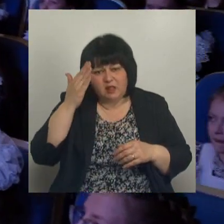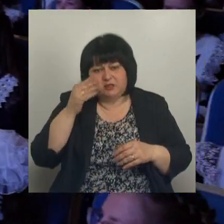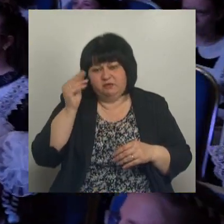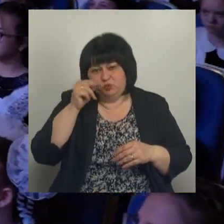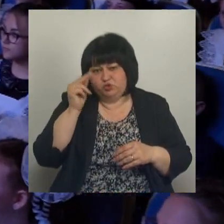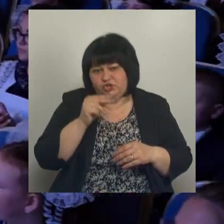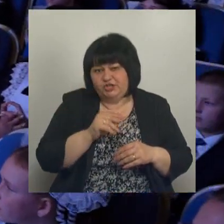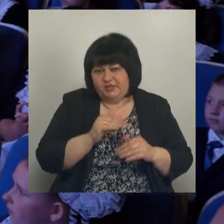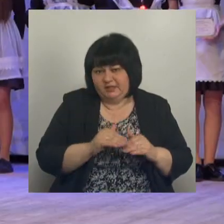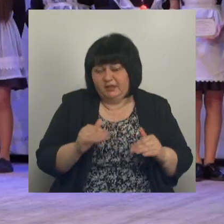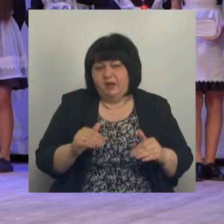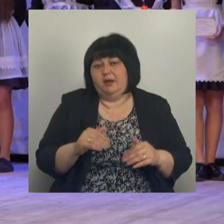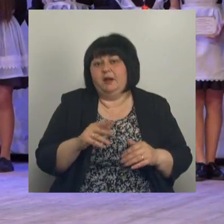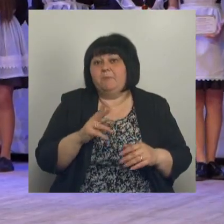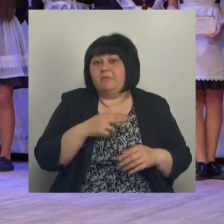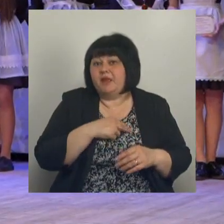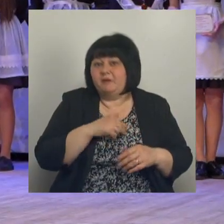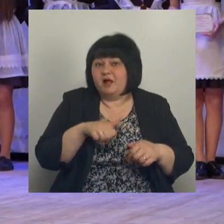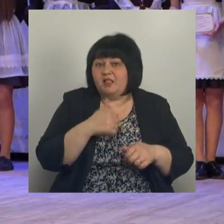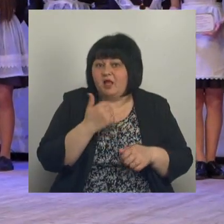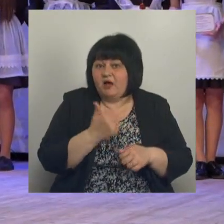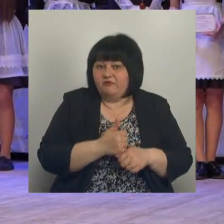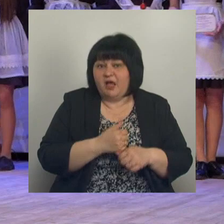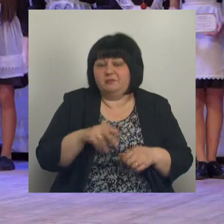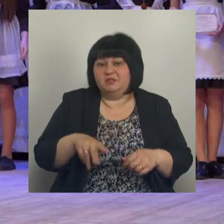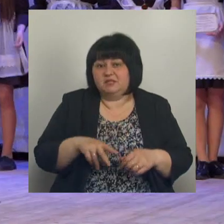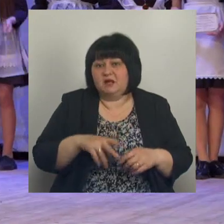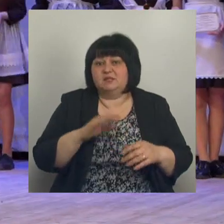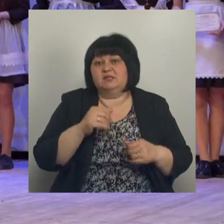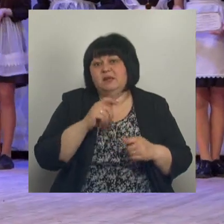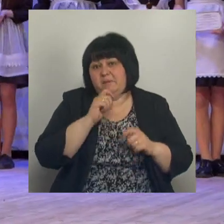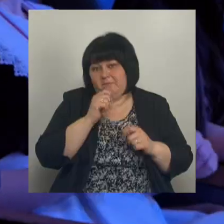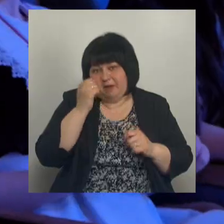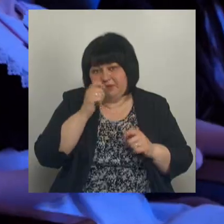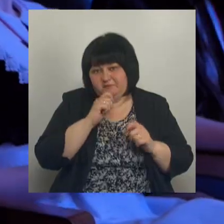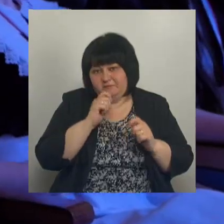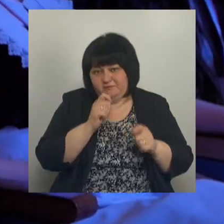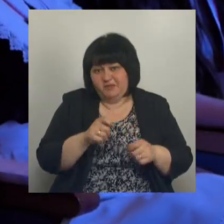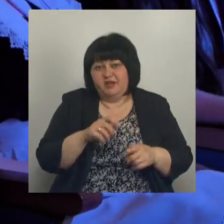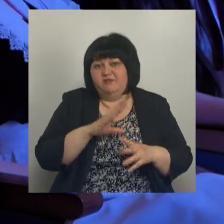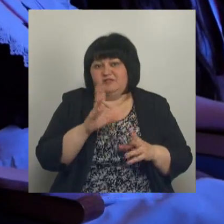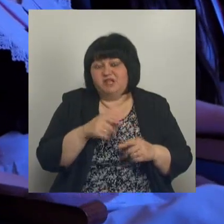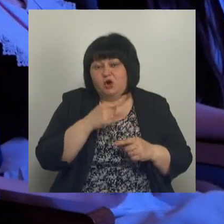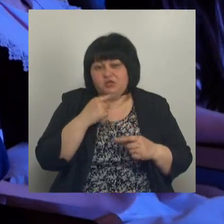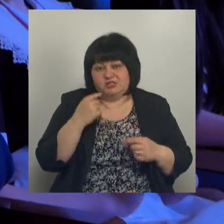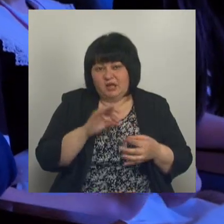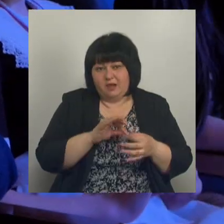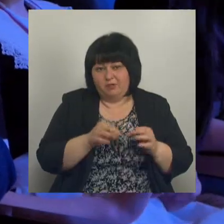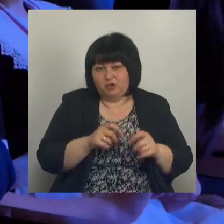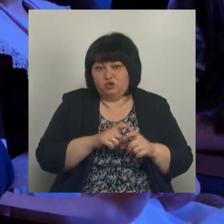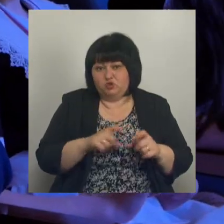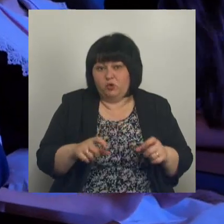муниципалитета. Премии главы администрации и памятной медалью наградили призеров и победителей этапа Всероссийской Олимпиады школьников.